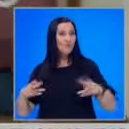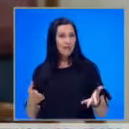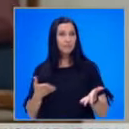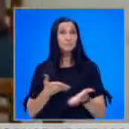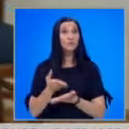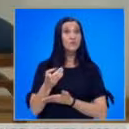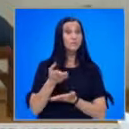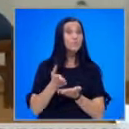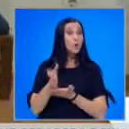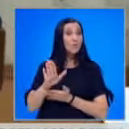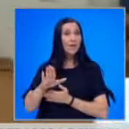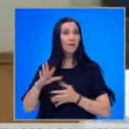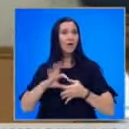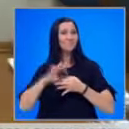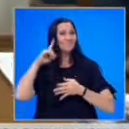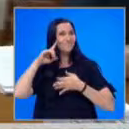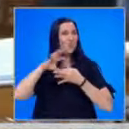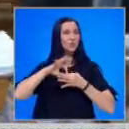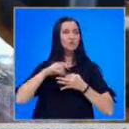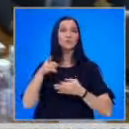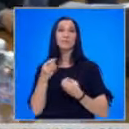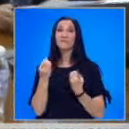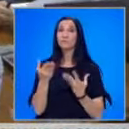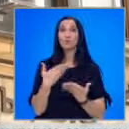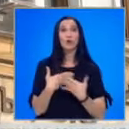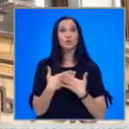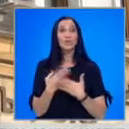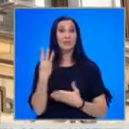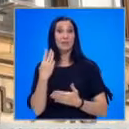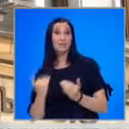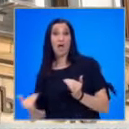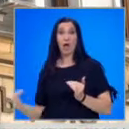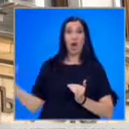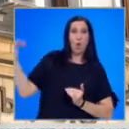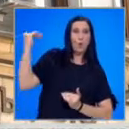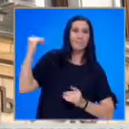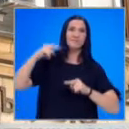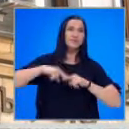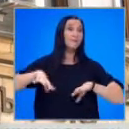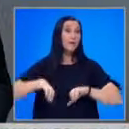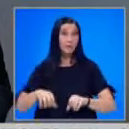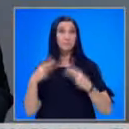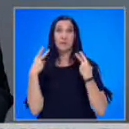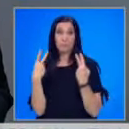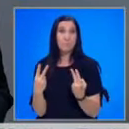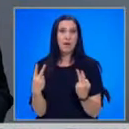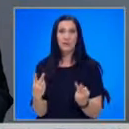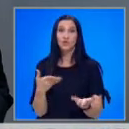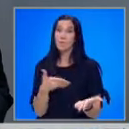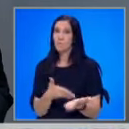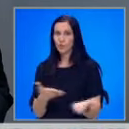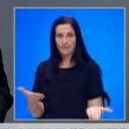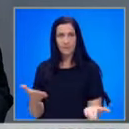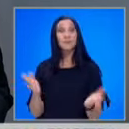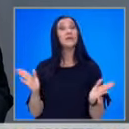според него е логично това да бъде възможно и когато се отнасе за тримата големи в съдебната власт при налични мотиви. Става дума